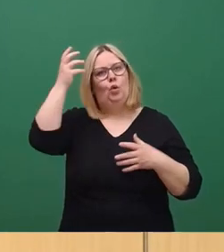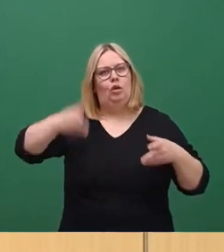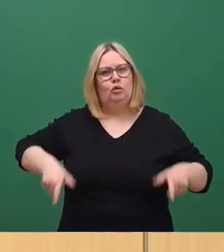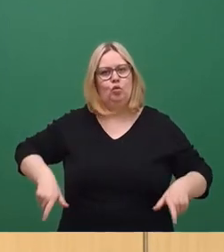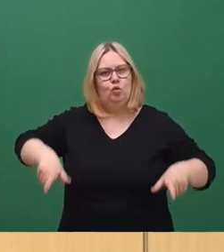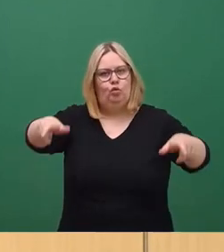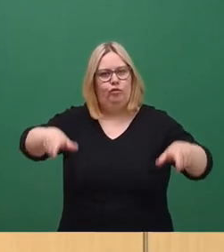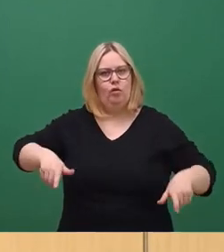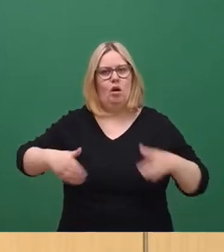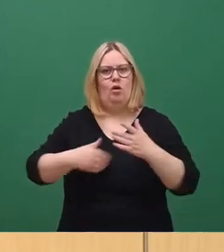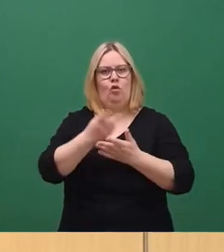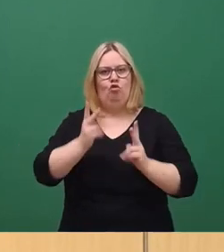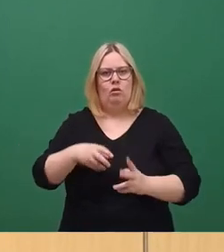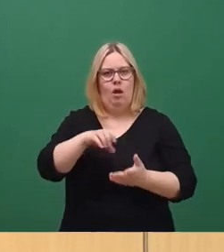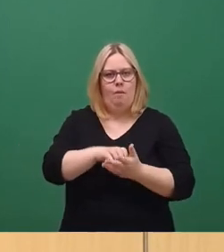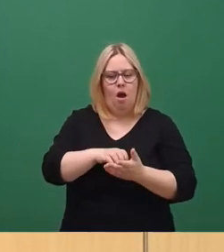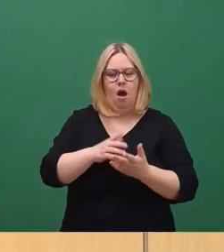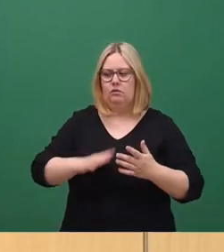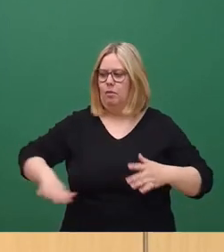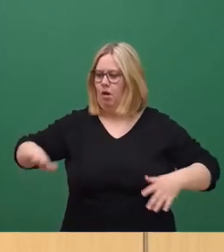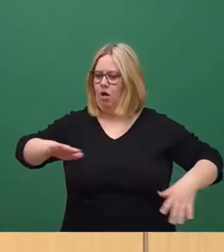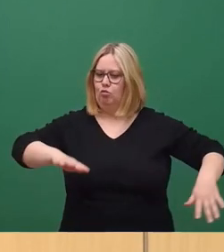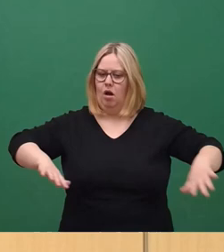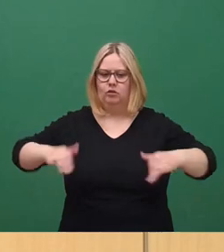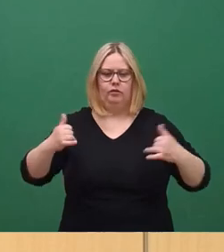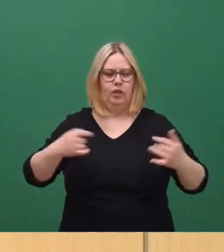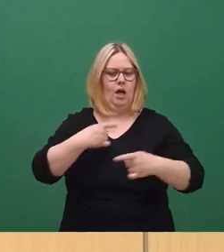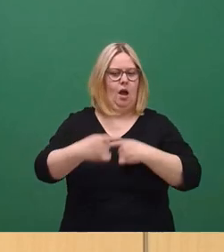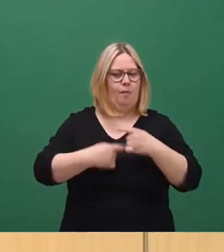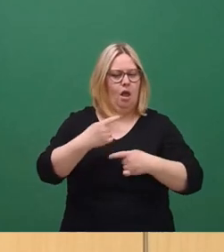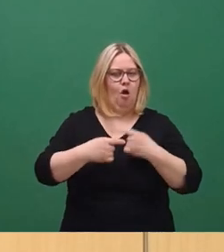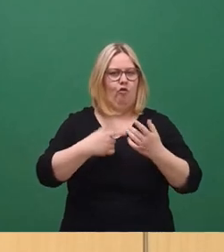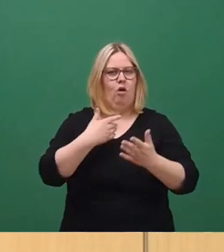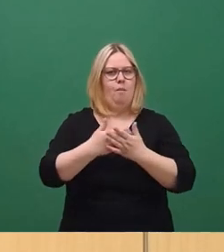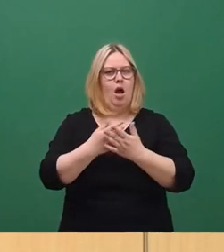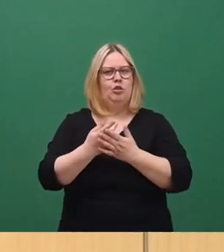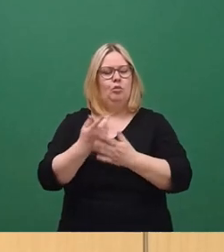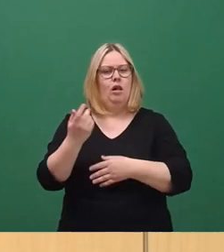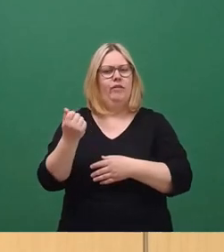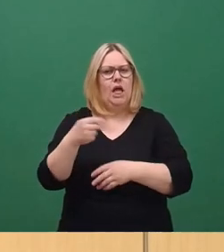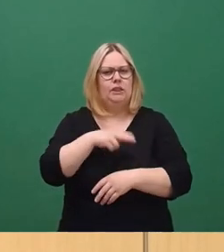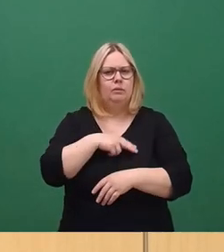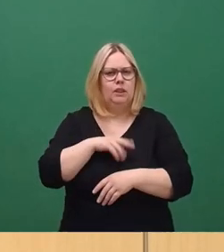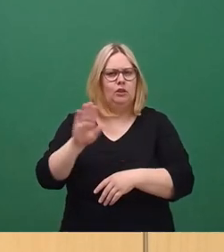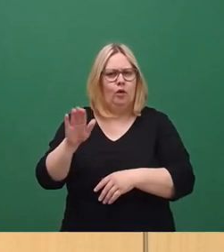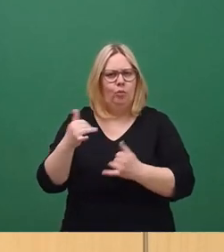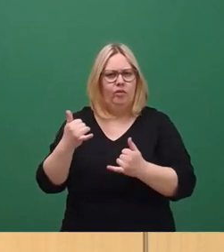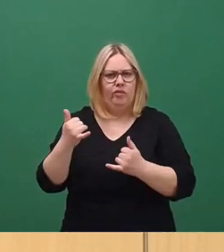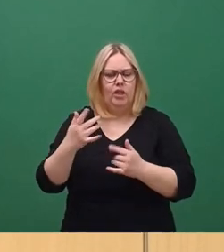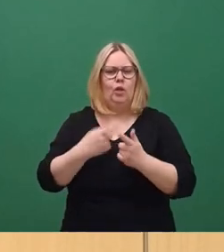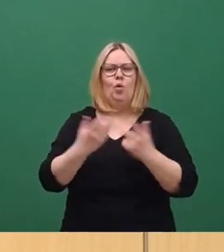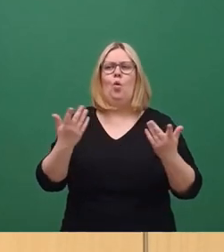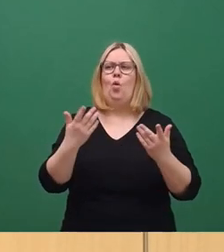Neustädter Marktes und angrenzender Bereiche, beispielsweise am Finanzministerium oder eben auch an der großen